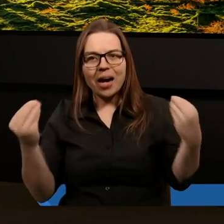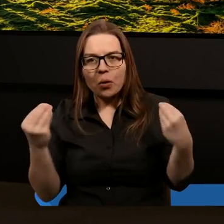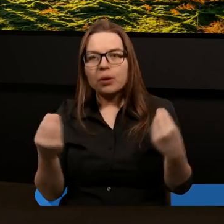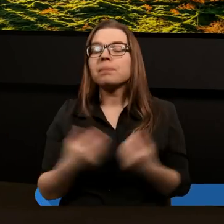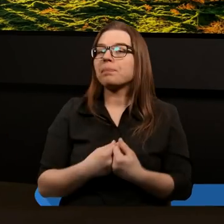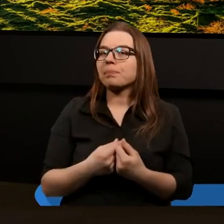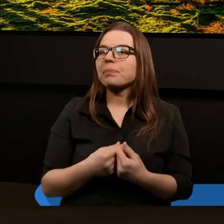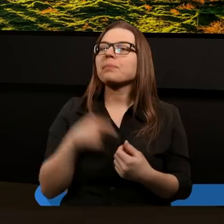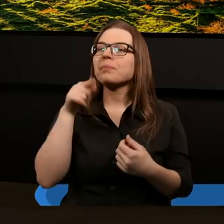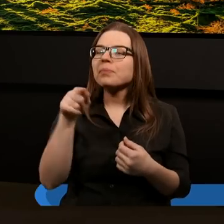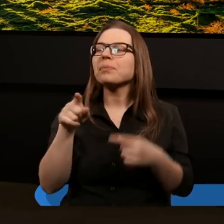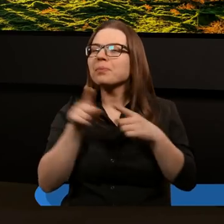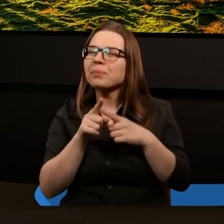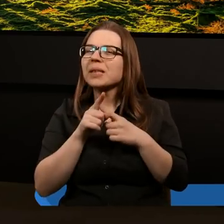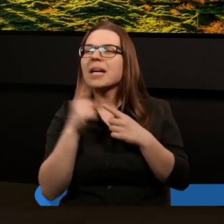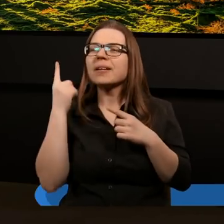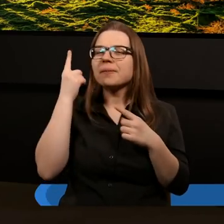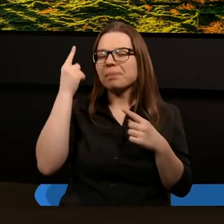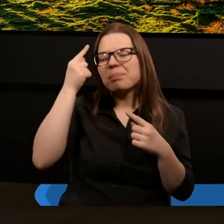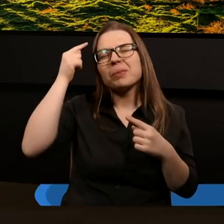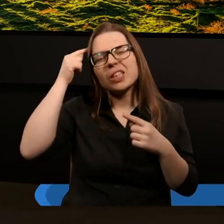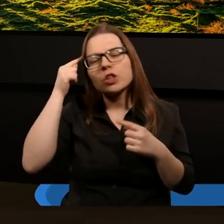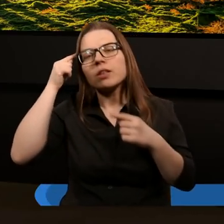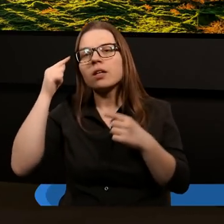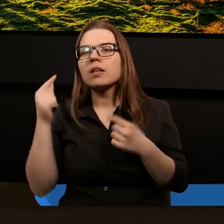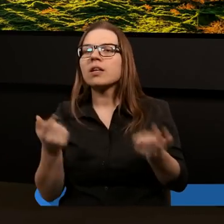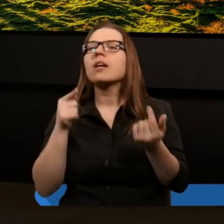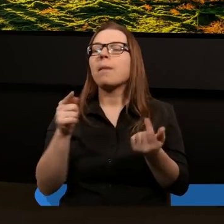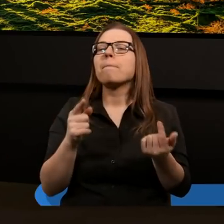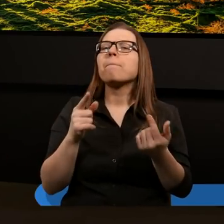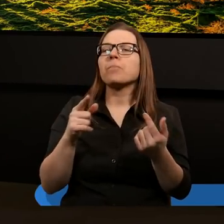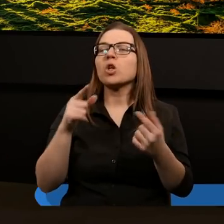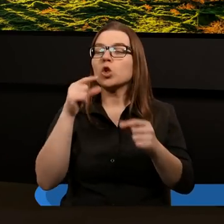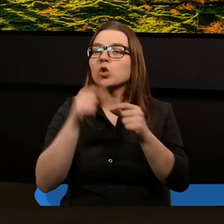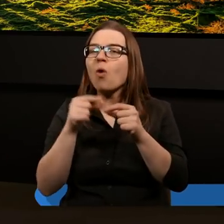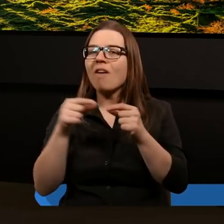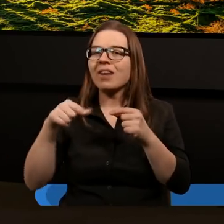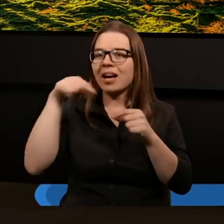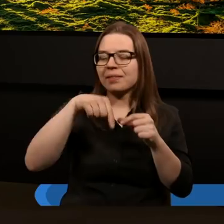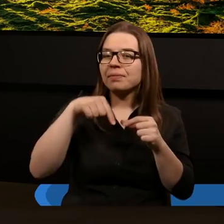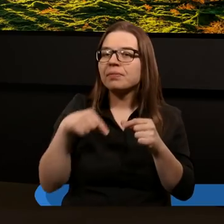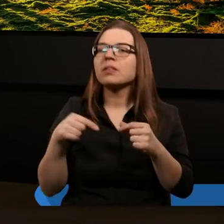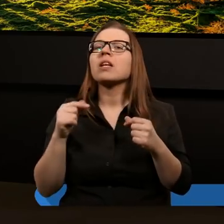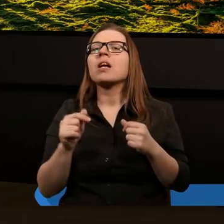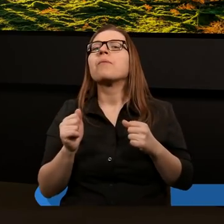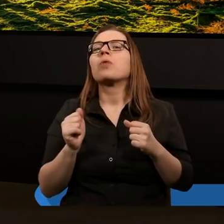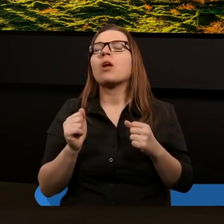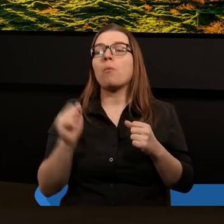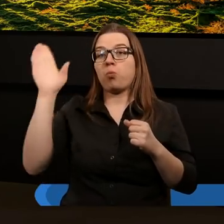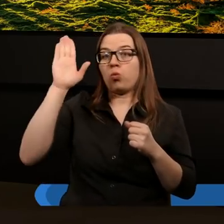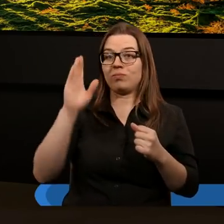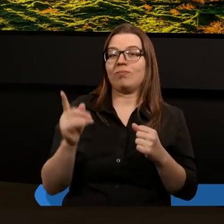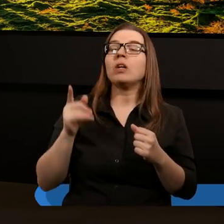Ja też mam takie przekonanie, że takie przeświadczenie, że Pan Bóg sprawuje